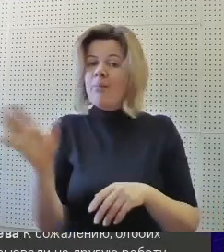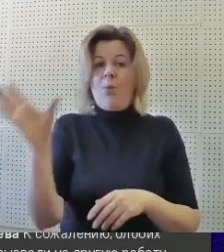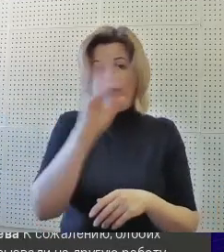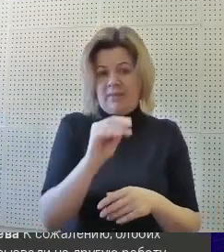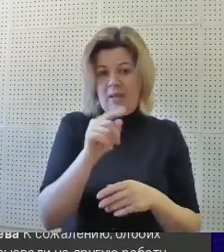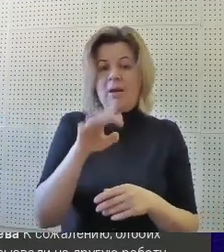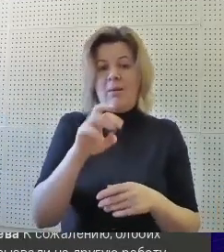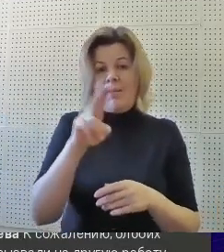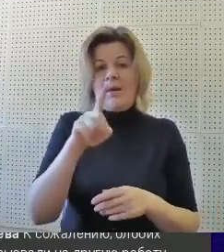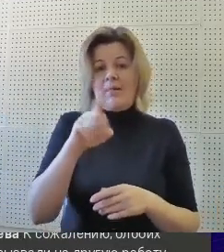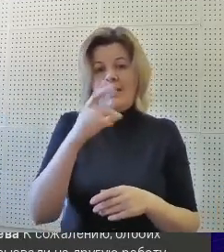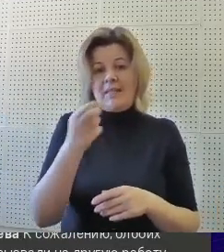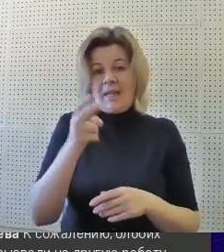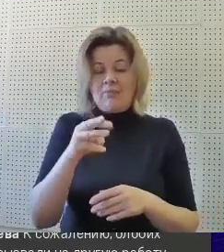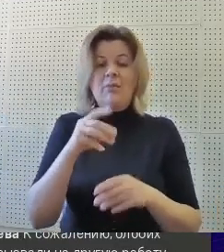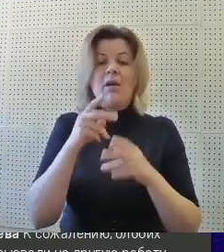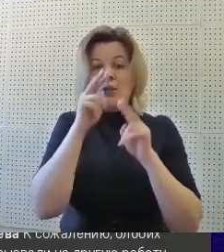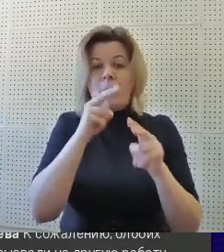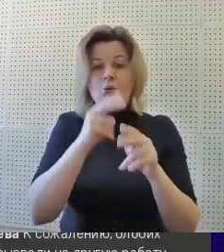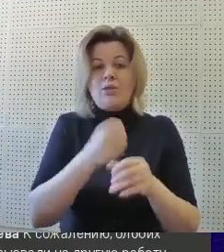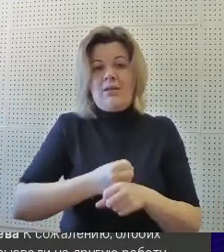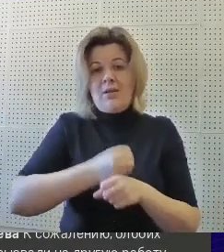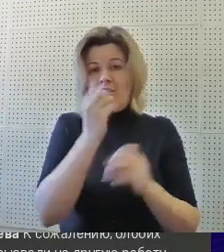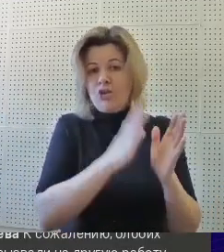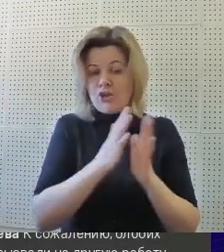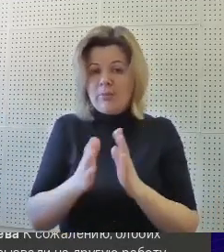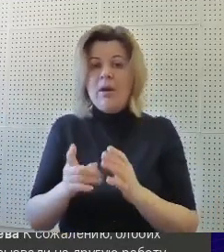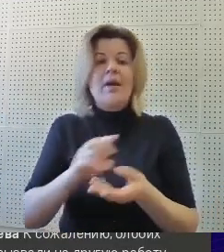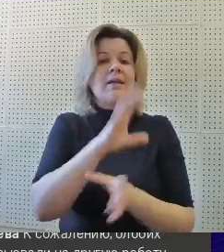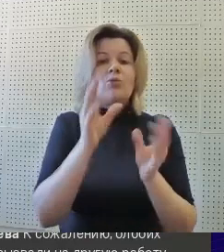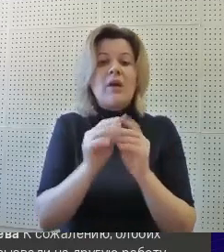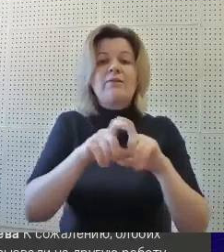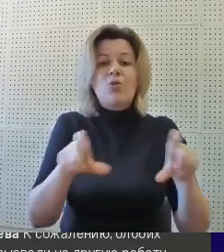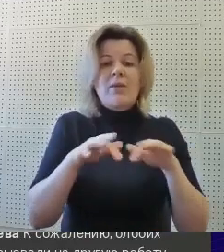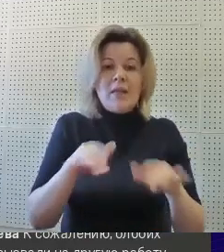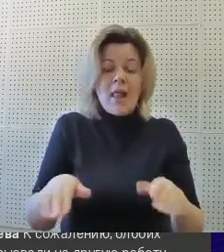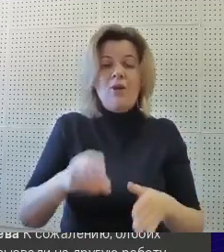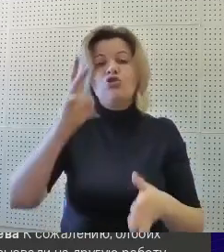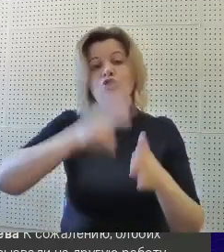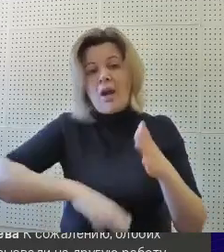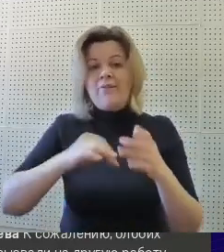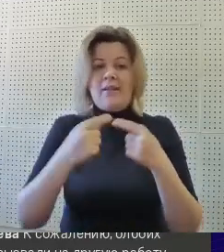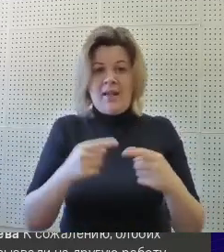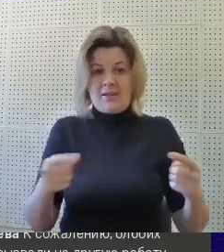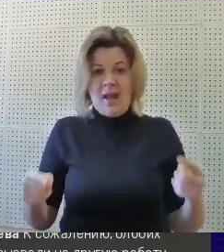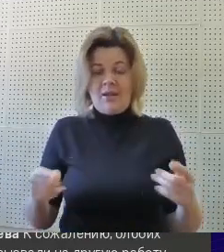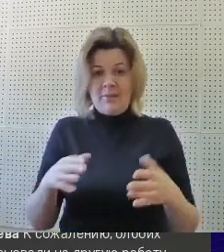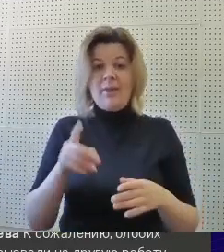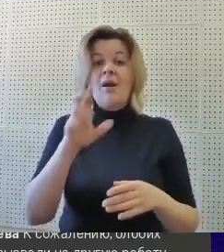позициям. Соблюдение режимных моментов, результативность участия в общешкольных делах, штрафы и так далее.